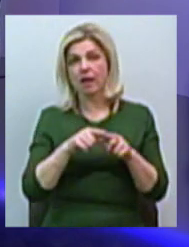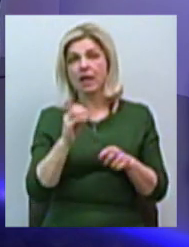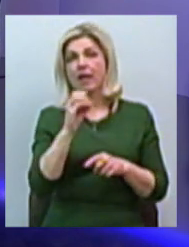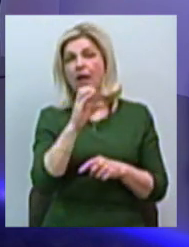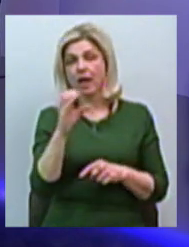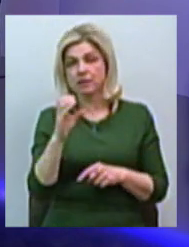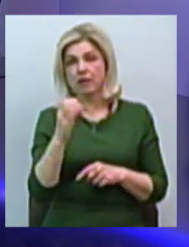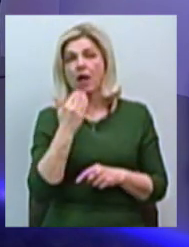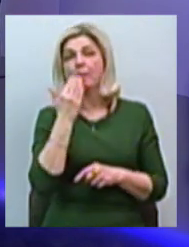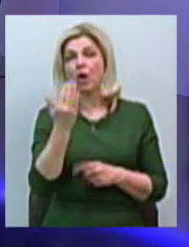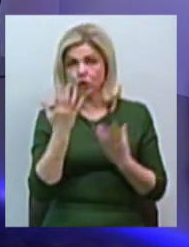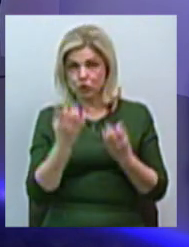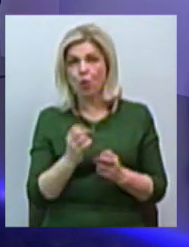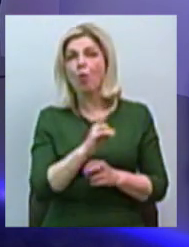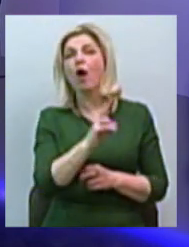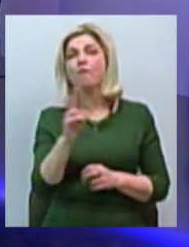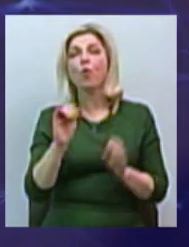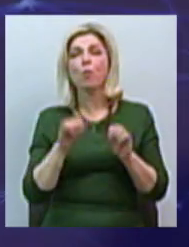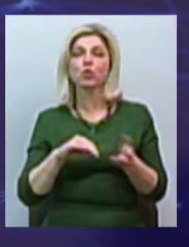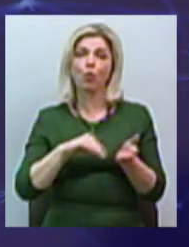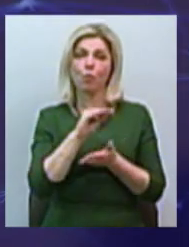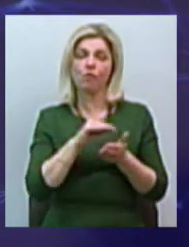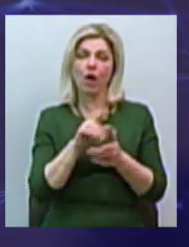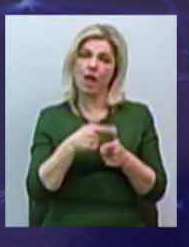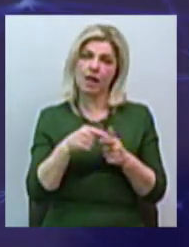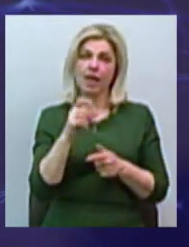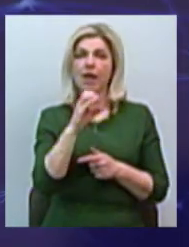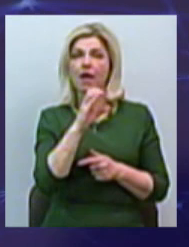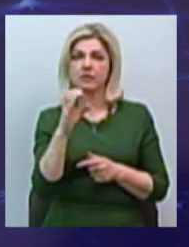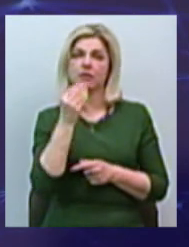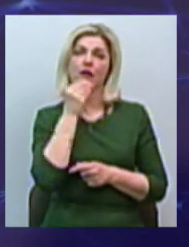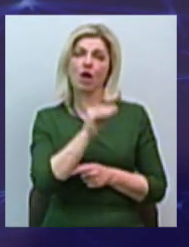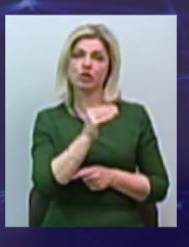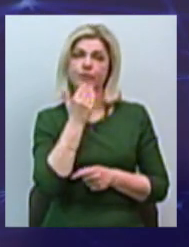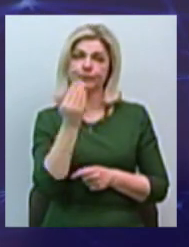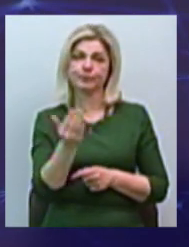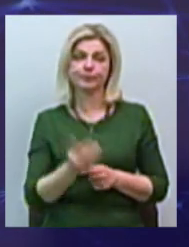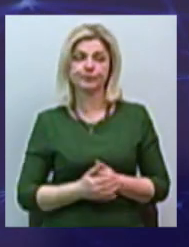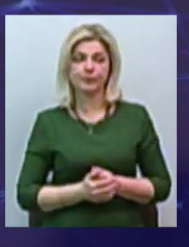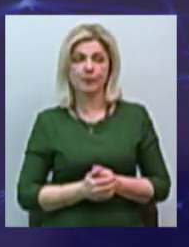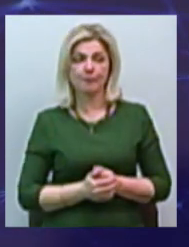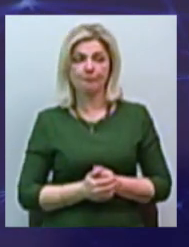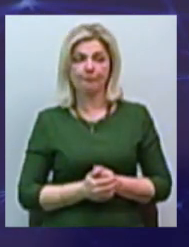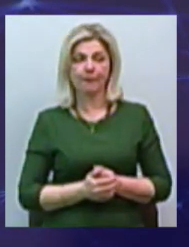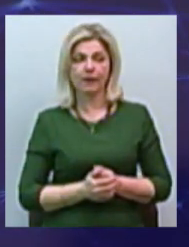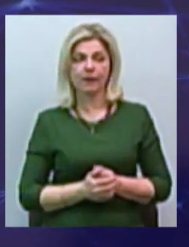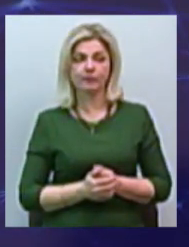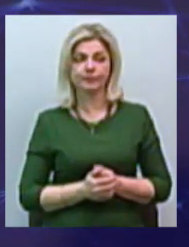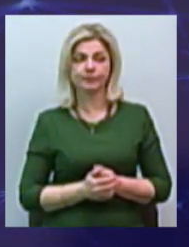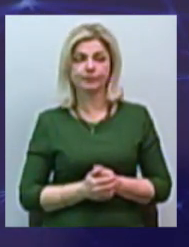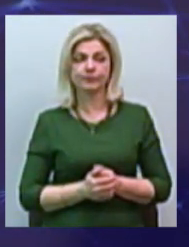когось можна таке купувати? Чи в ЄС краще? Україна третього світу? Не, ну, теоретично це, звісно, це